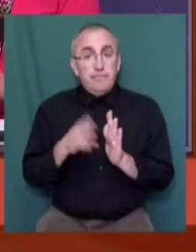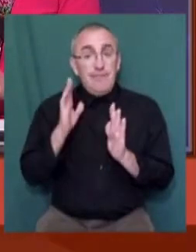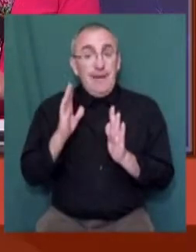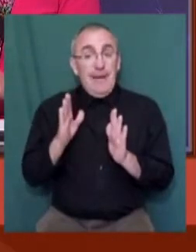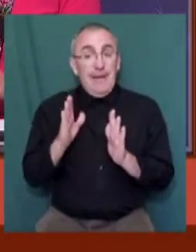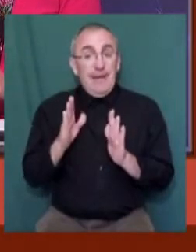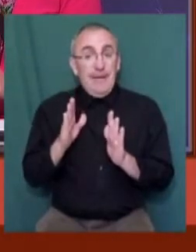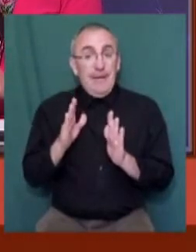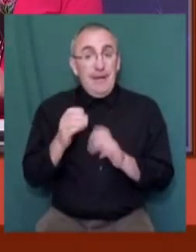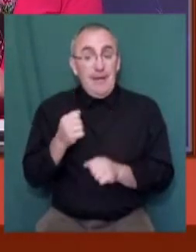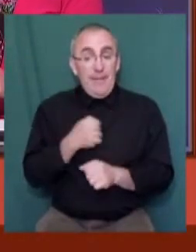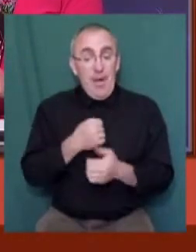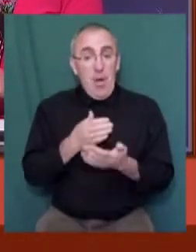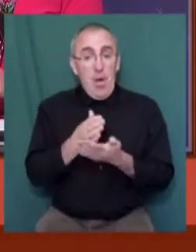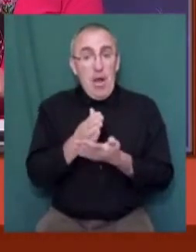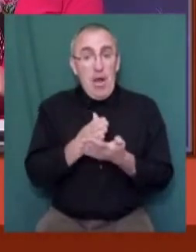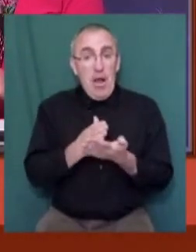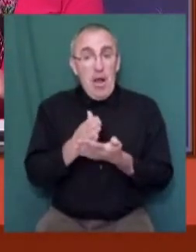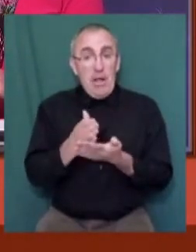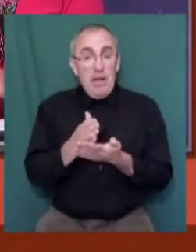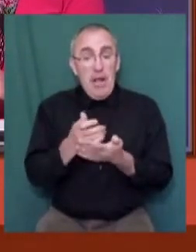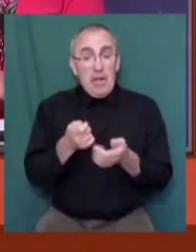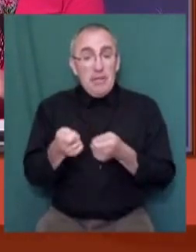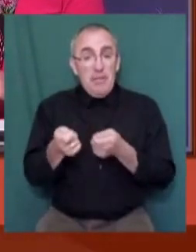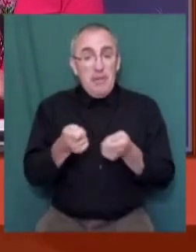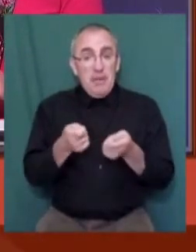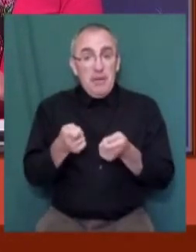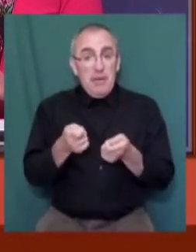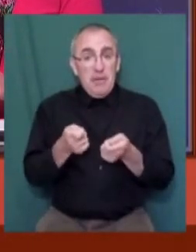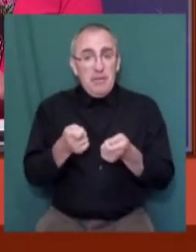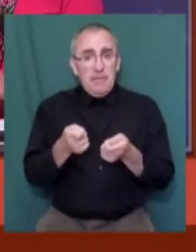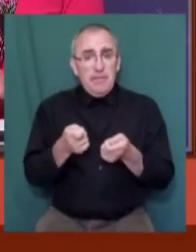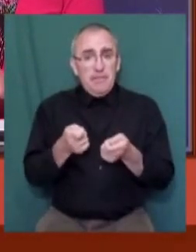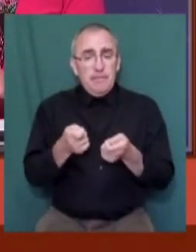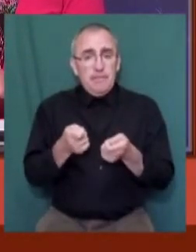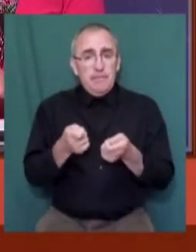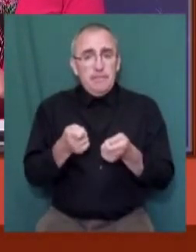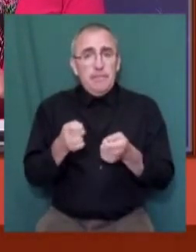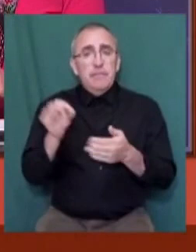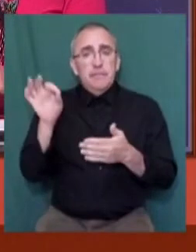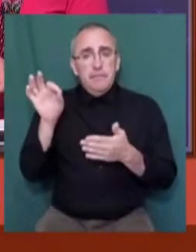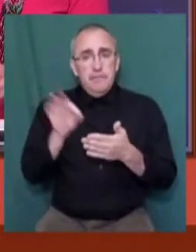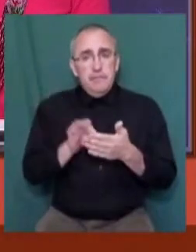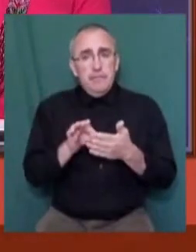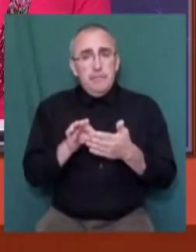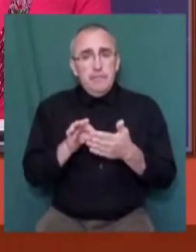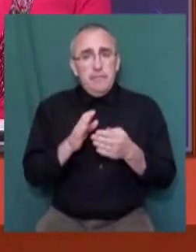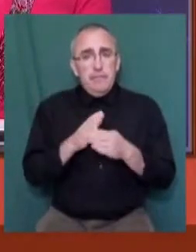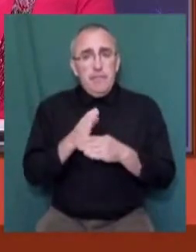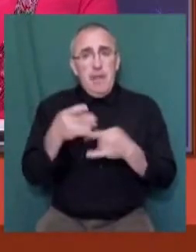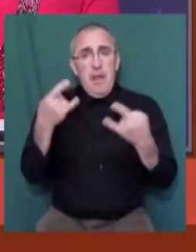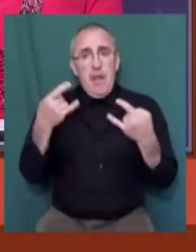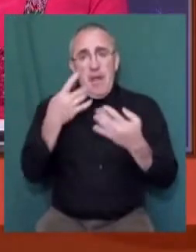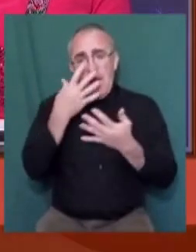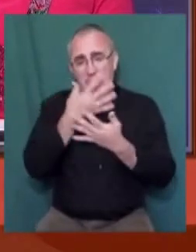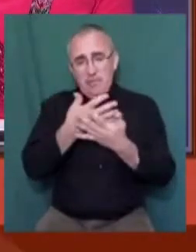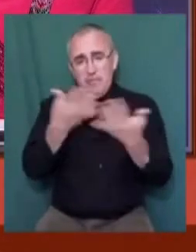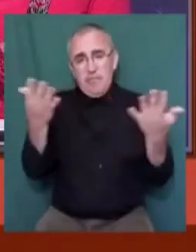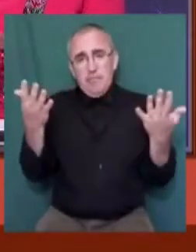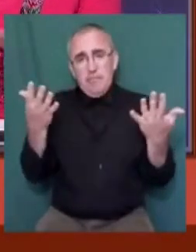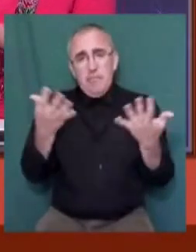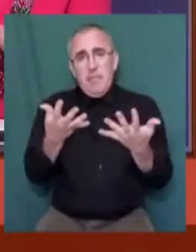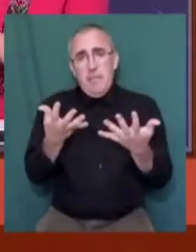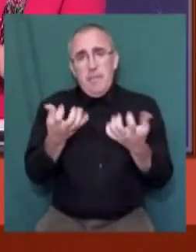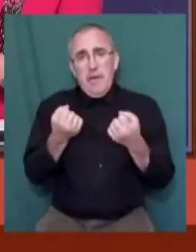зразу вийдемо в ефір і озвучимо про прийняте рішення. Власне, щодо муніципального транспорту,